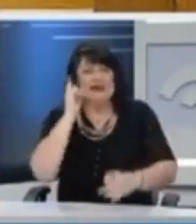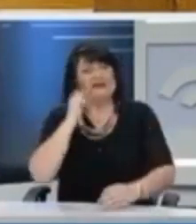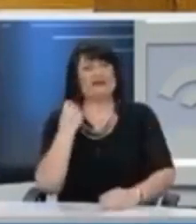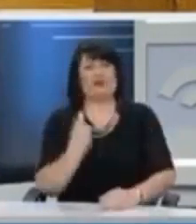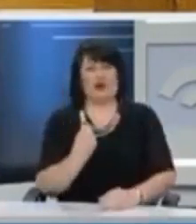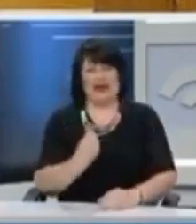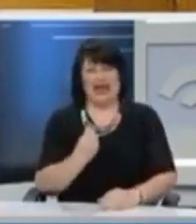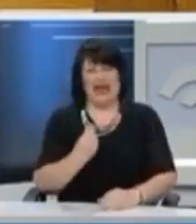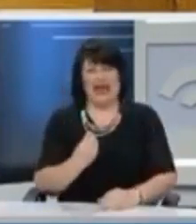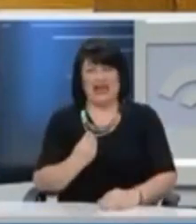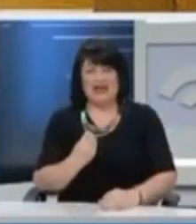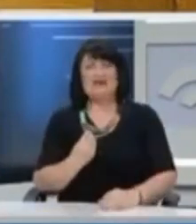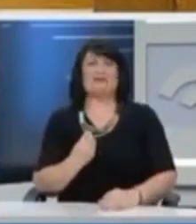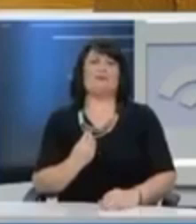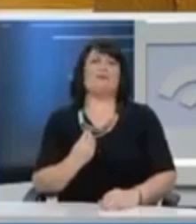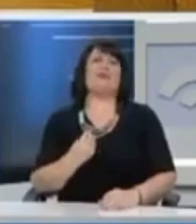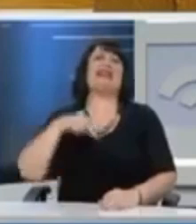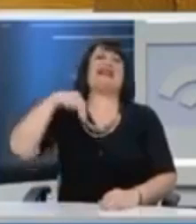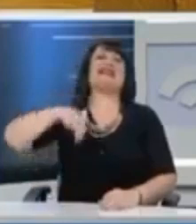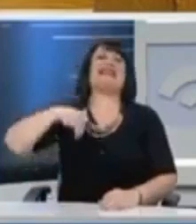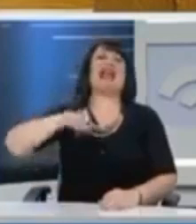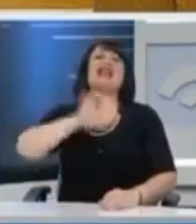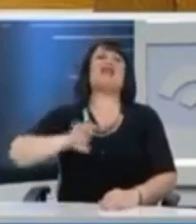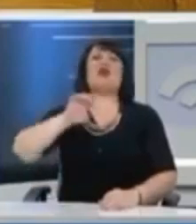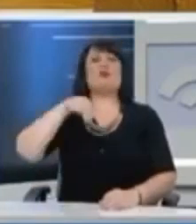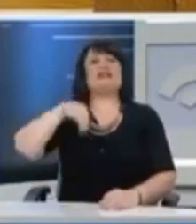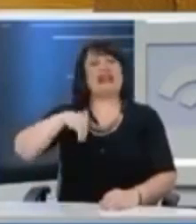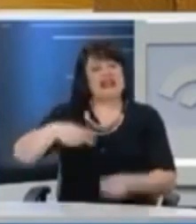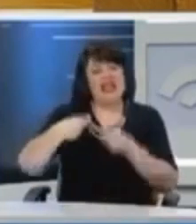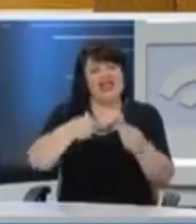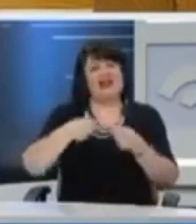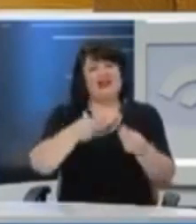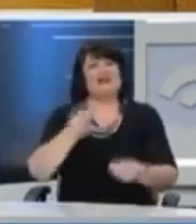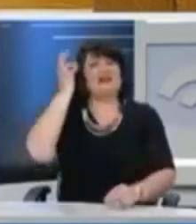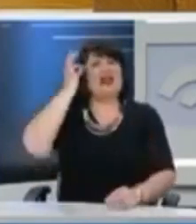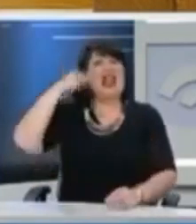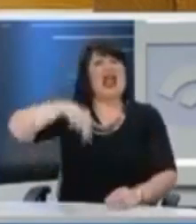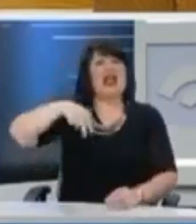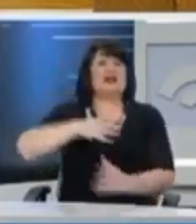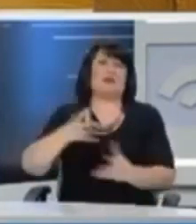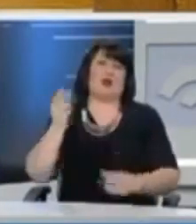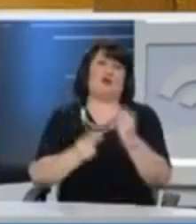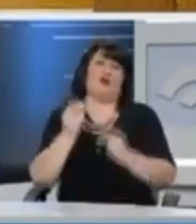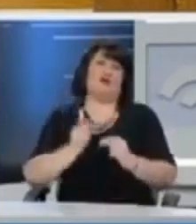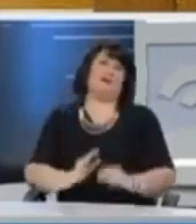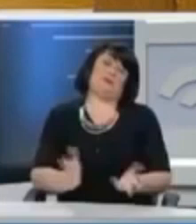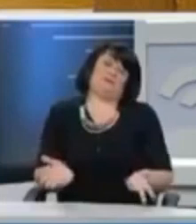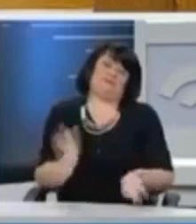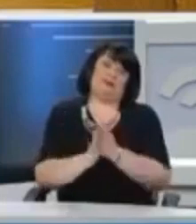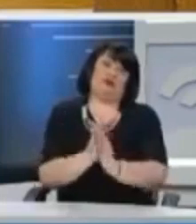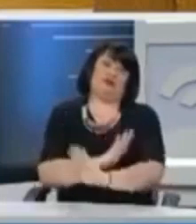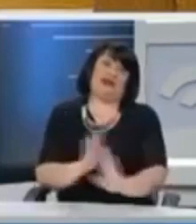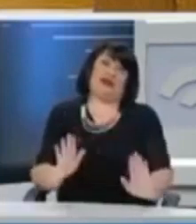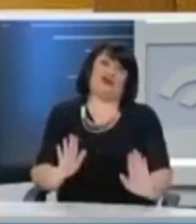πολύ καλά ότι το προστάσεις του κύριου Ντράκη τελείωσε. Πετέλεστε. Η κυρία Λαγκάρτ θα γίνει ένα τεράστιο πρόβλημα ότι έχει